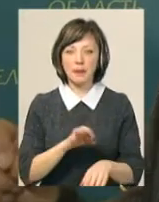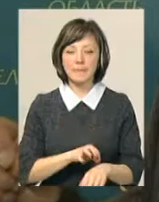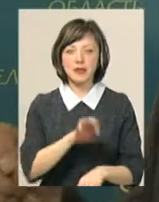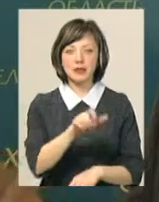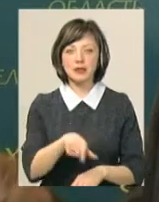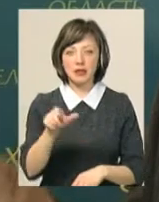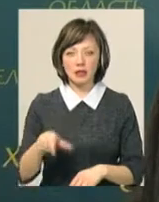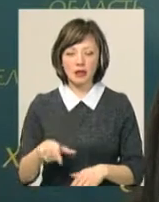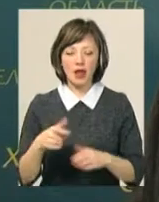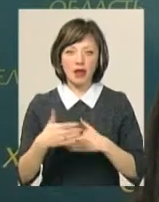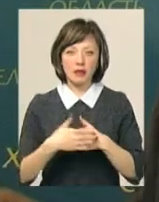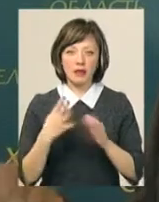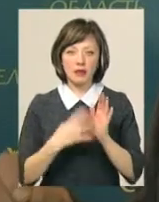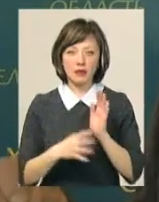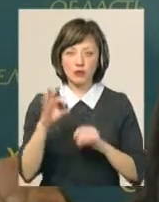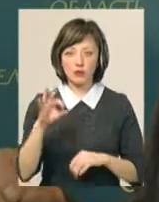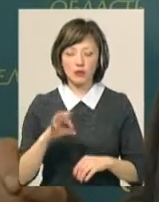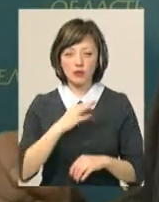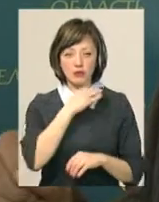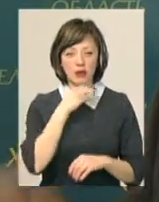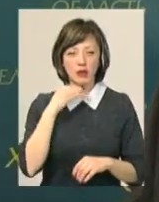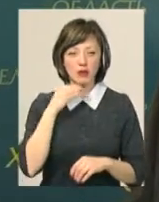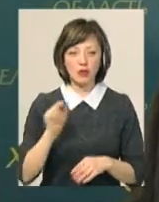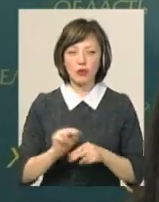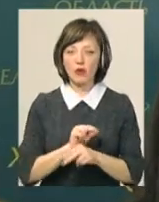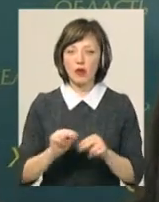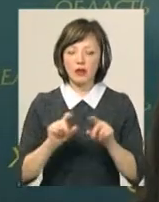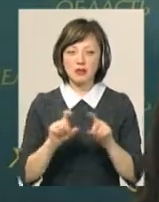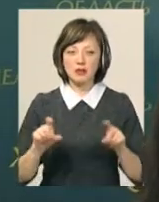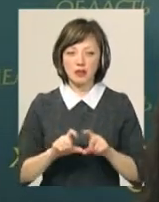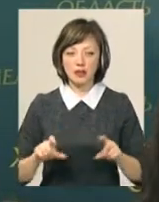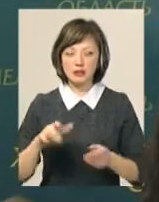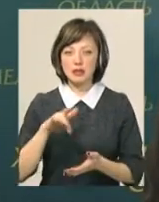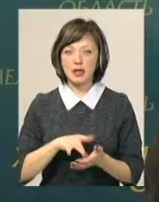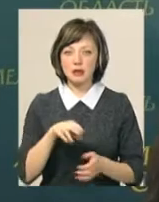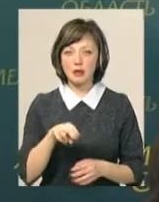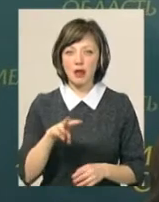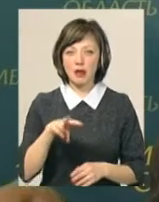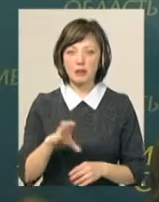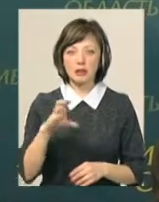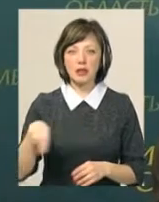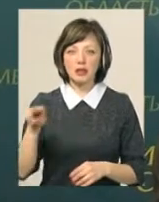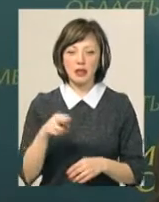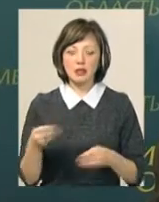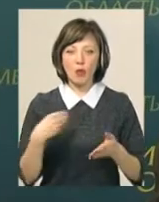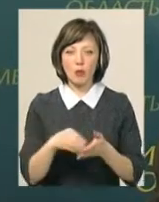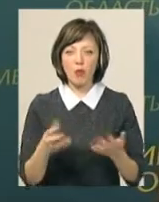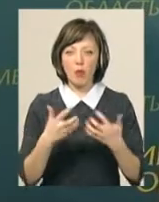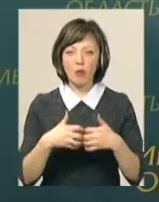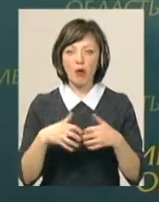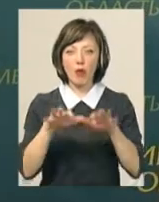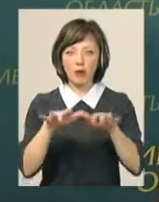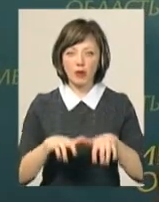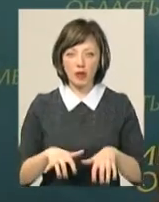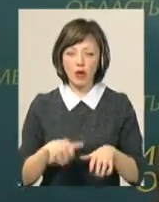Майже 90% багато лікувальних закладів, центрів ПМСД закупили комп'ютерне обладнання, повністю